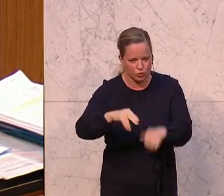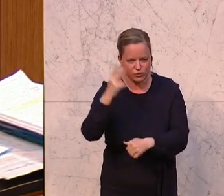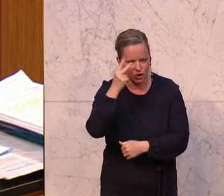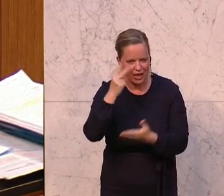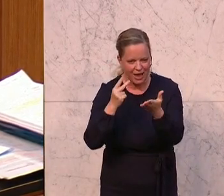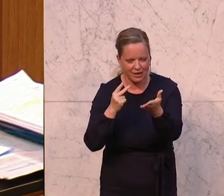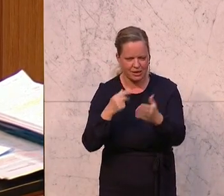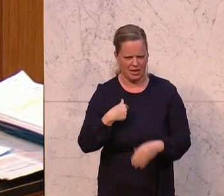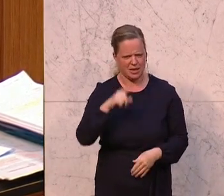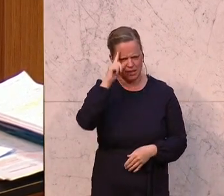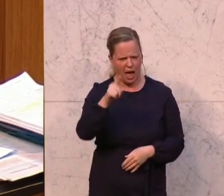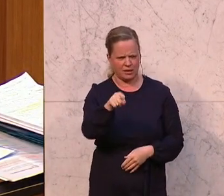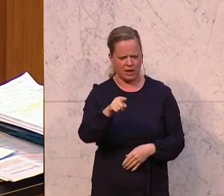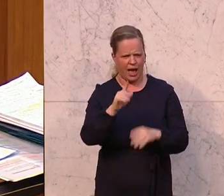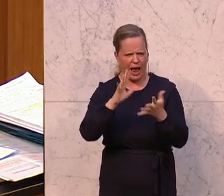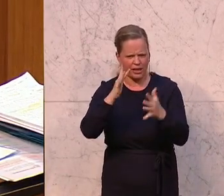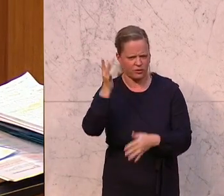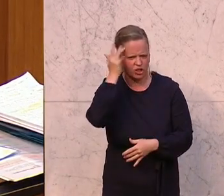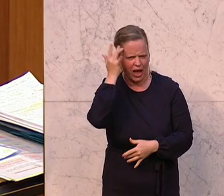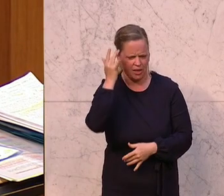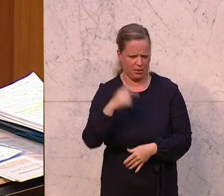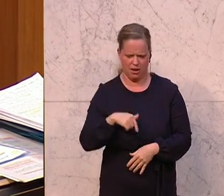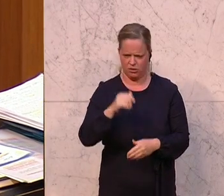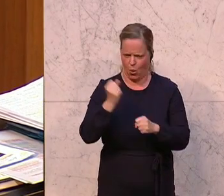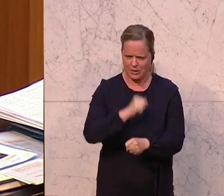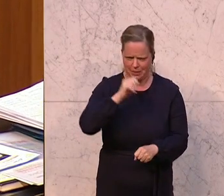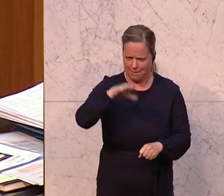eigentlich haben wir immer gedacht, Sie sind relativ gescheit, aber Sie verstehen es scheinbar trotzdem nicht.